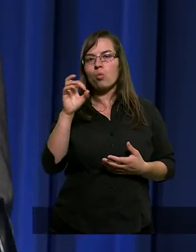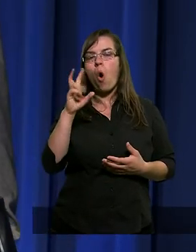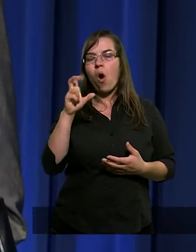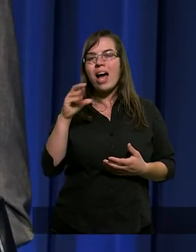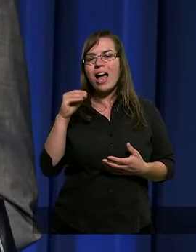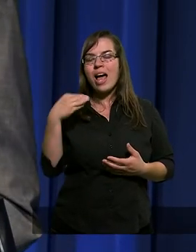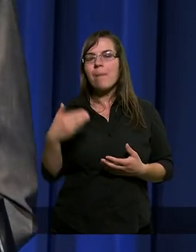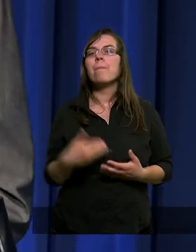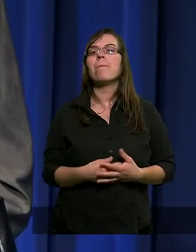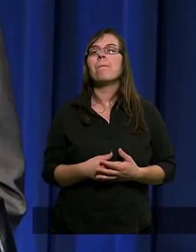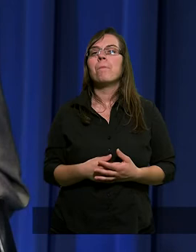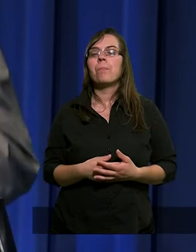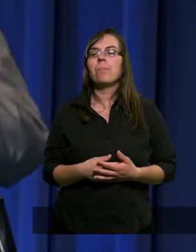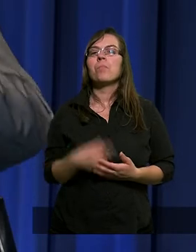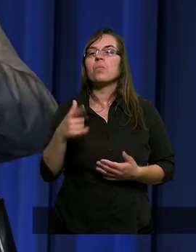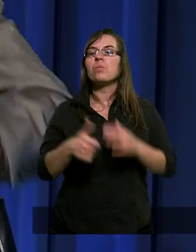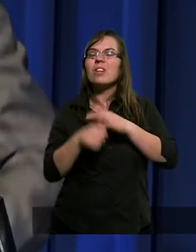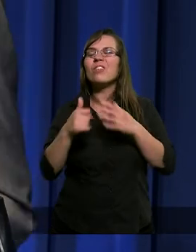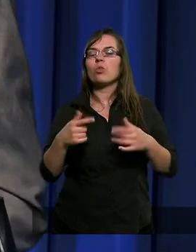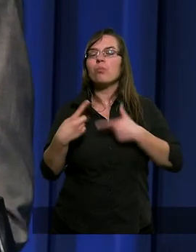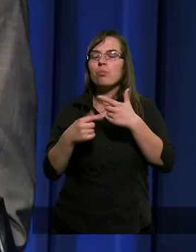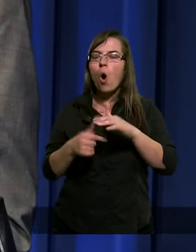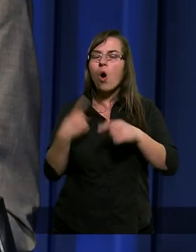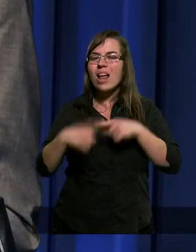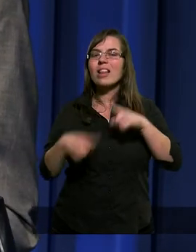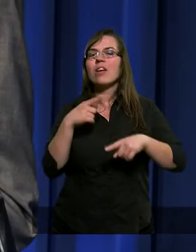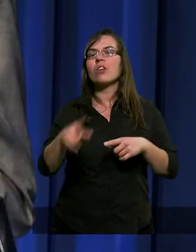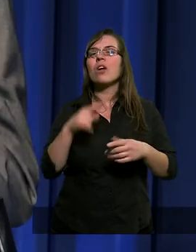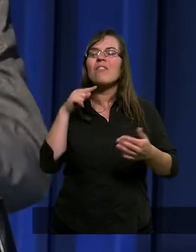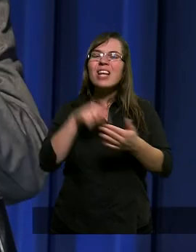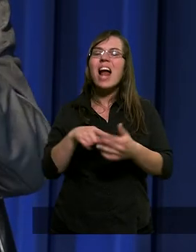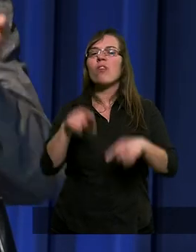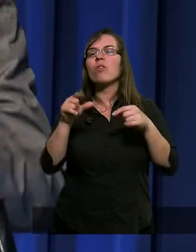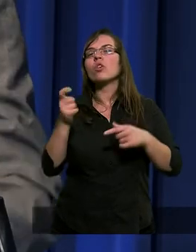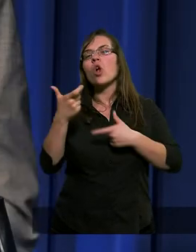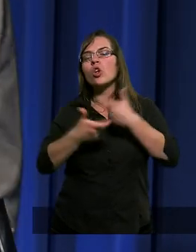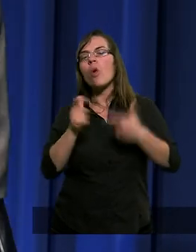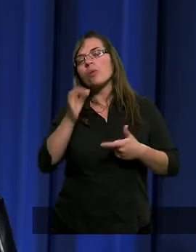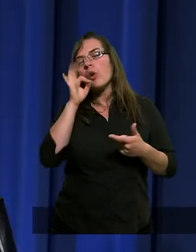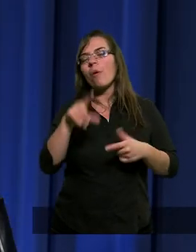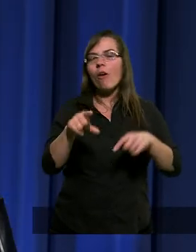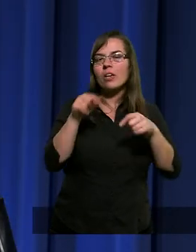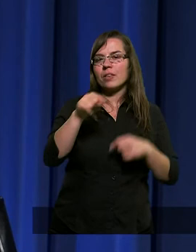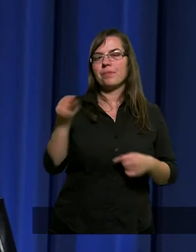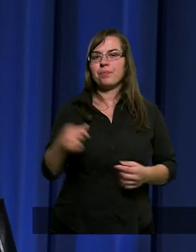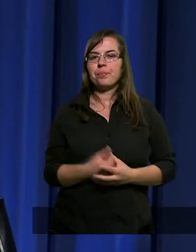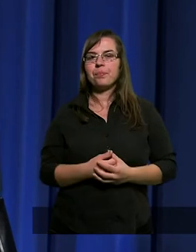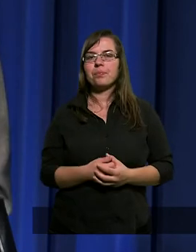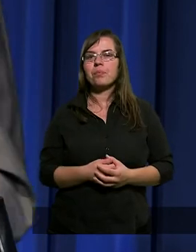to przywódców politycznych dla osiągnięcia swoich celów, gdy to zrobią, to jest jakoś jeszcze do zrozumienia.